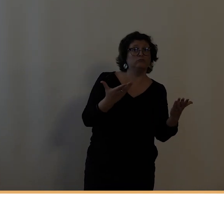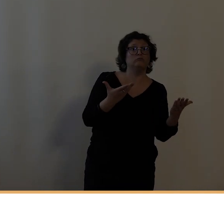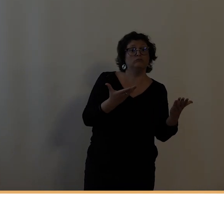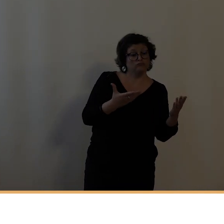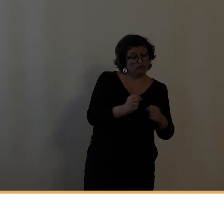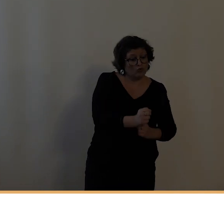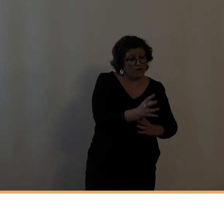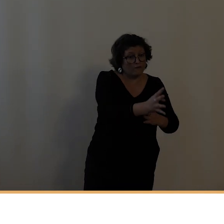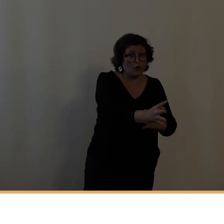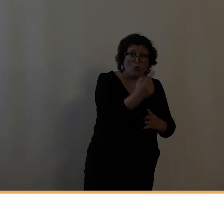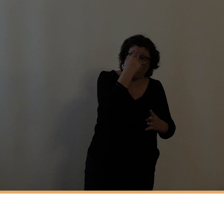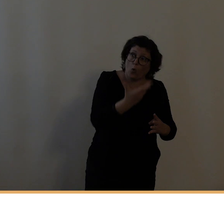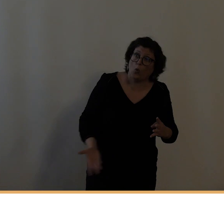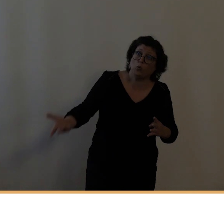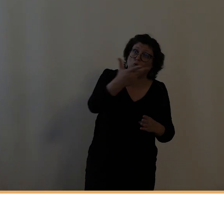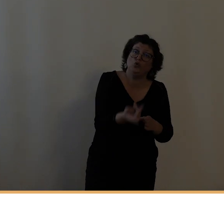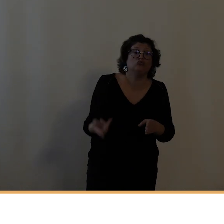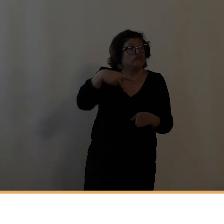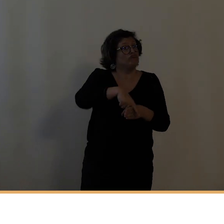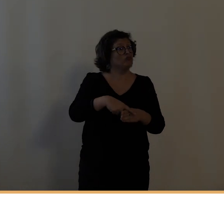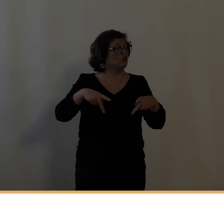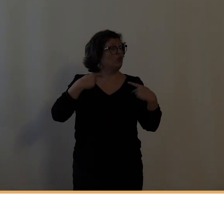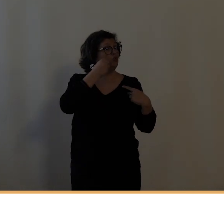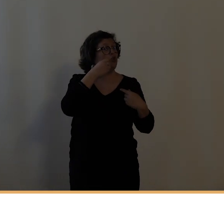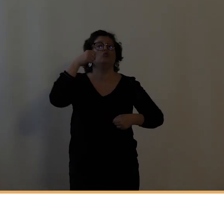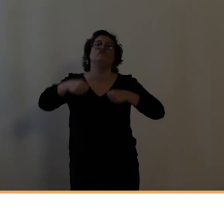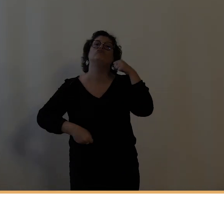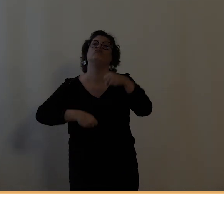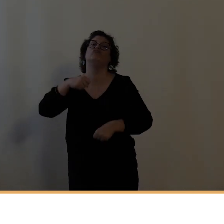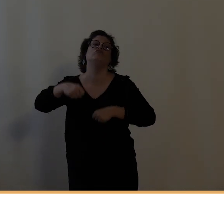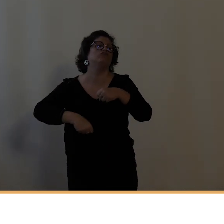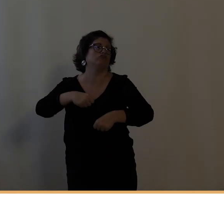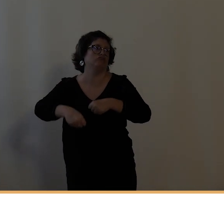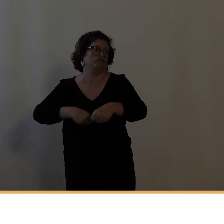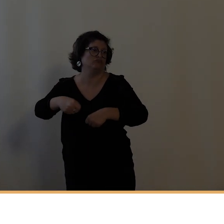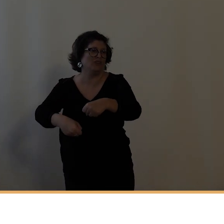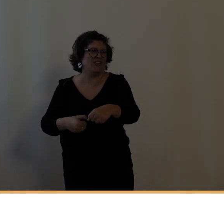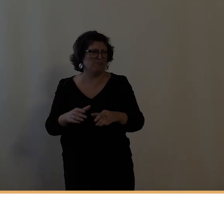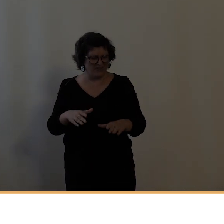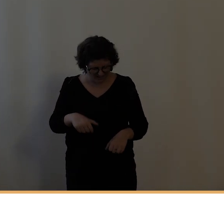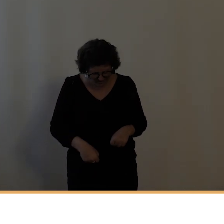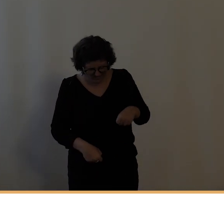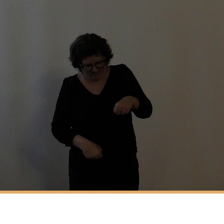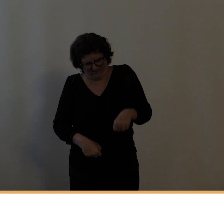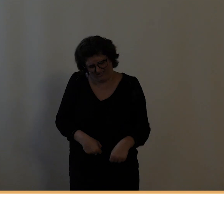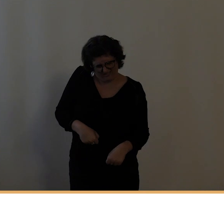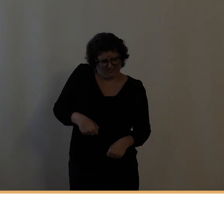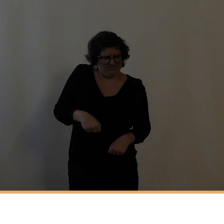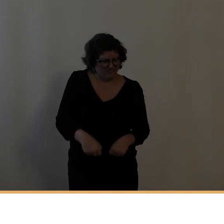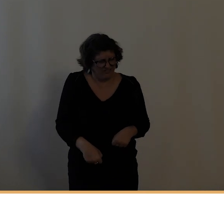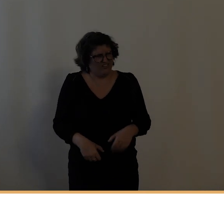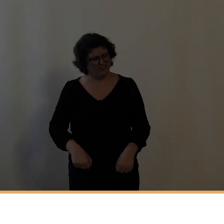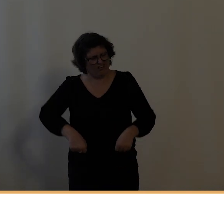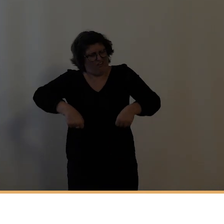de ce moyen de déplacement. Mais à cette époque, les mécaniques sont d'un usage difficile. En effet, elles sont